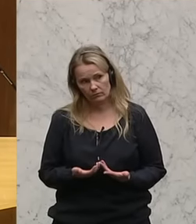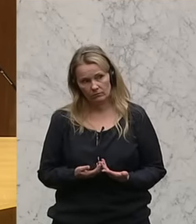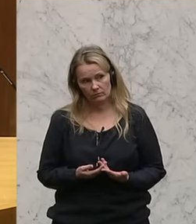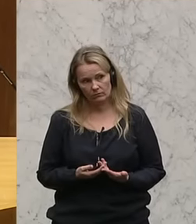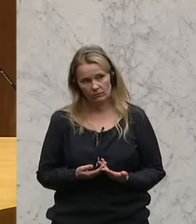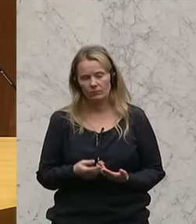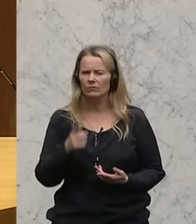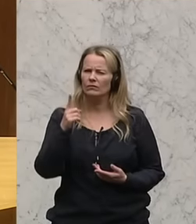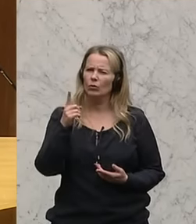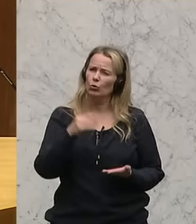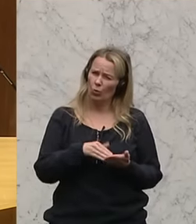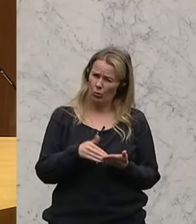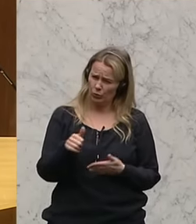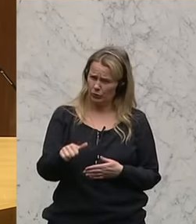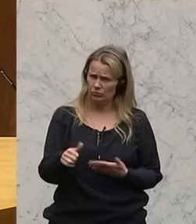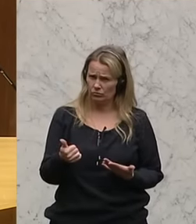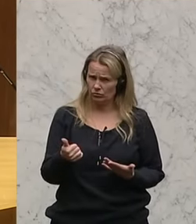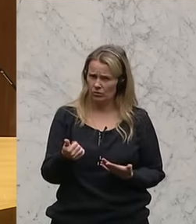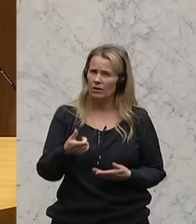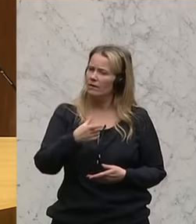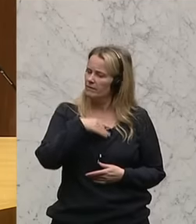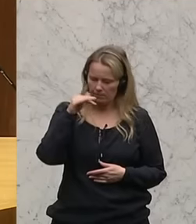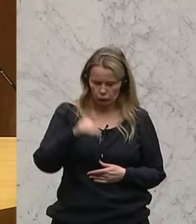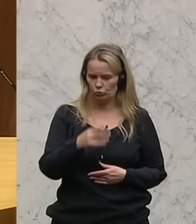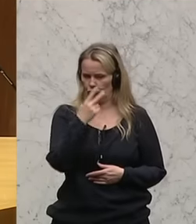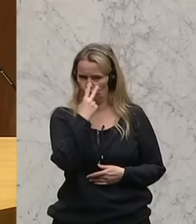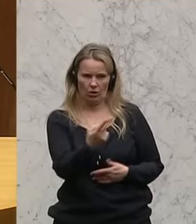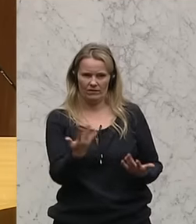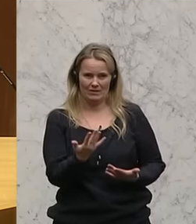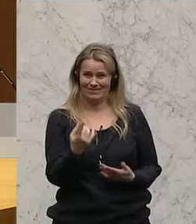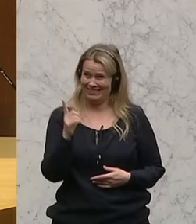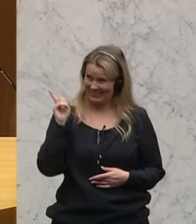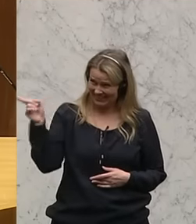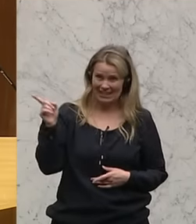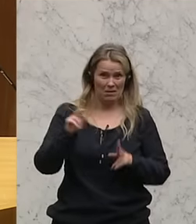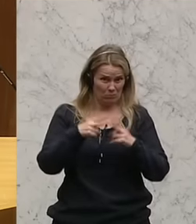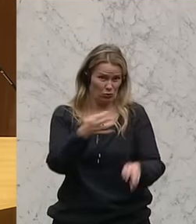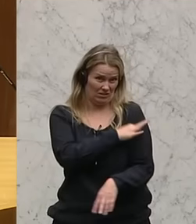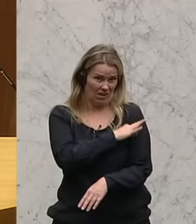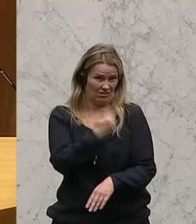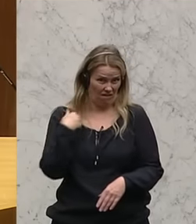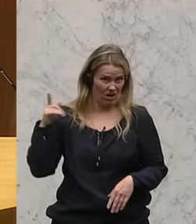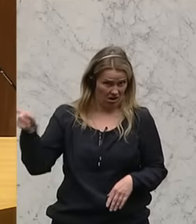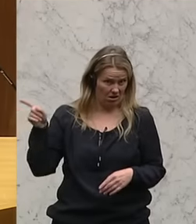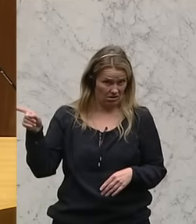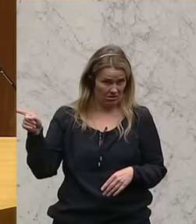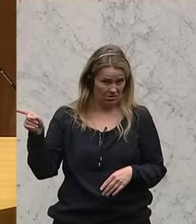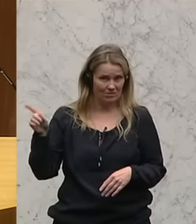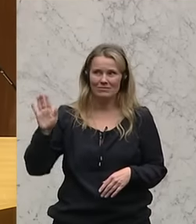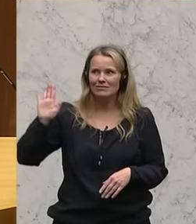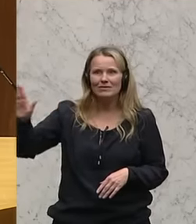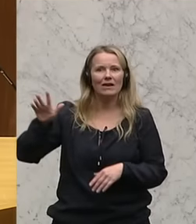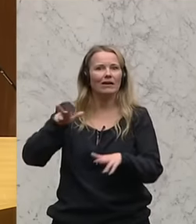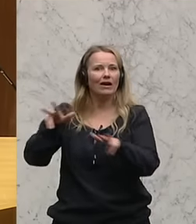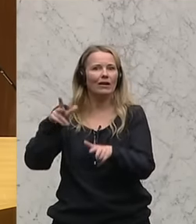und eines natürlich uns vor Augen führen müssen, dass es auch dieser Bundeskanzler war, der seine Regierung dazu